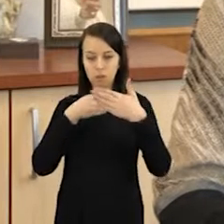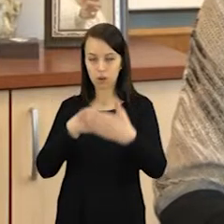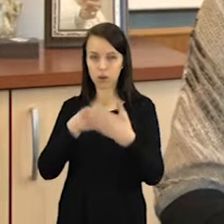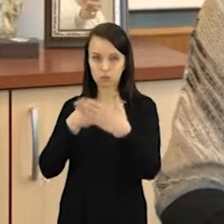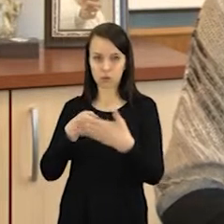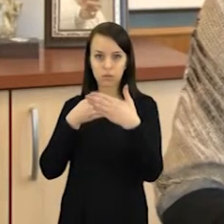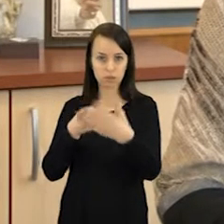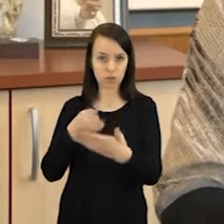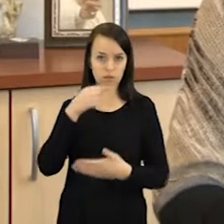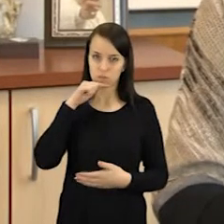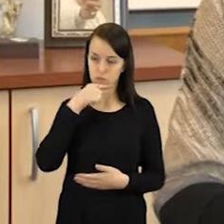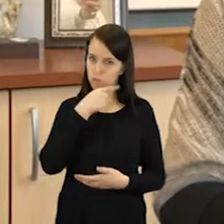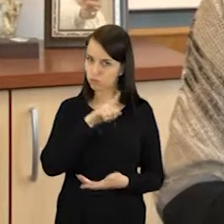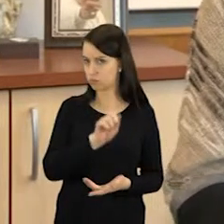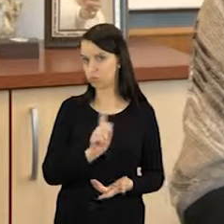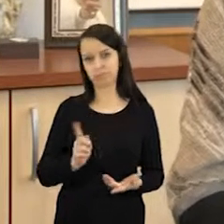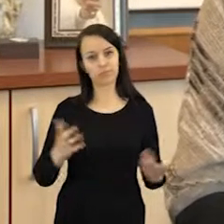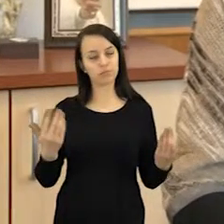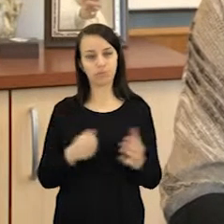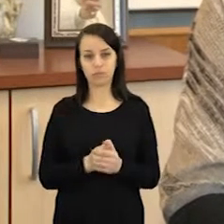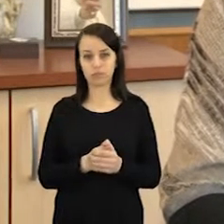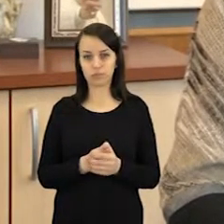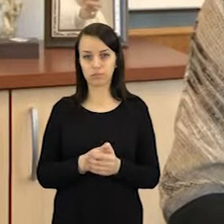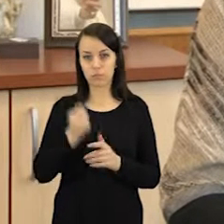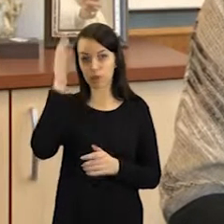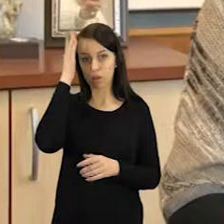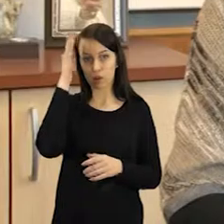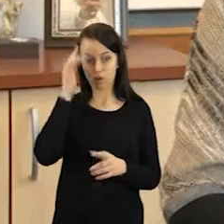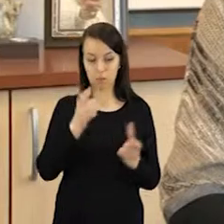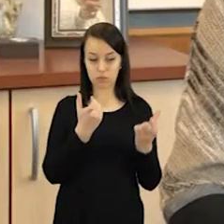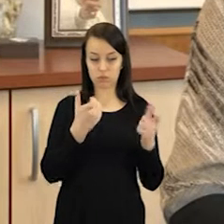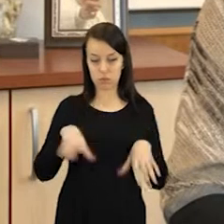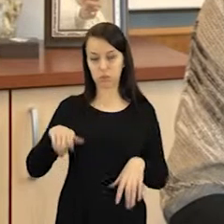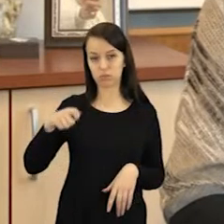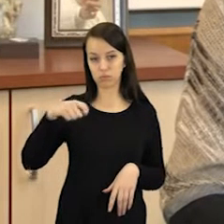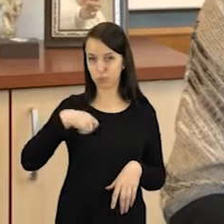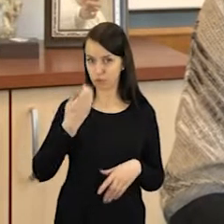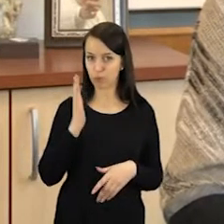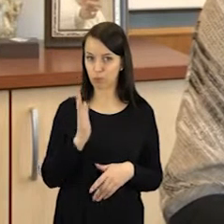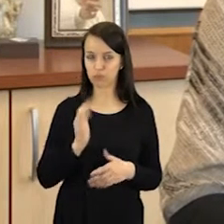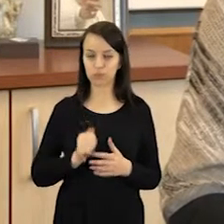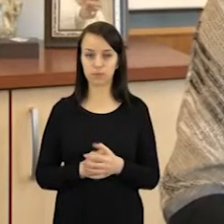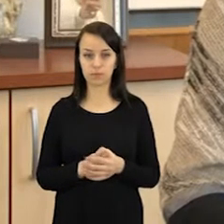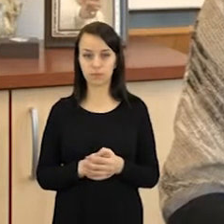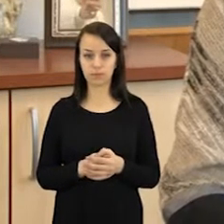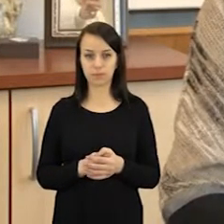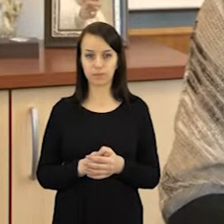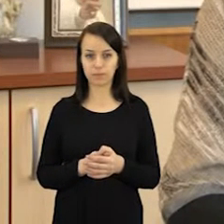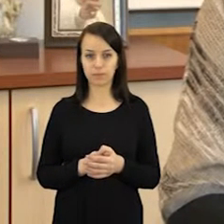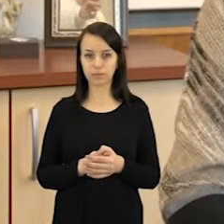išlaikyti, iš tikrųjų labai neekonomiška ir manom, kad savivaldybė tikrai būtų didelė